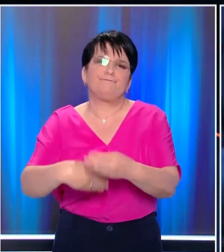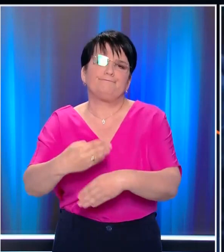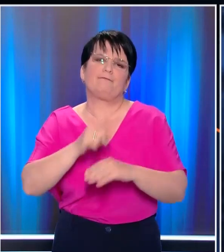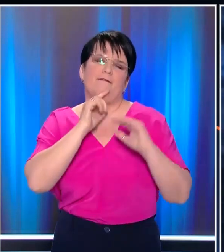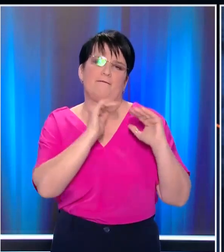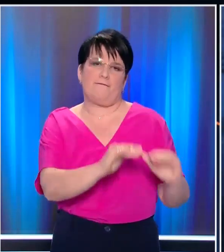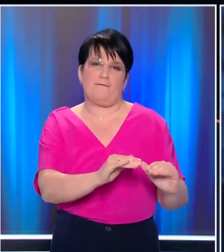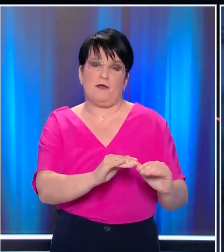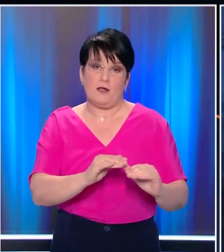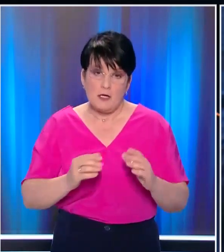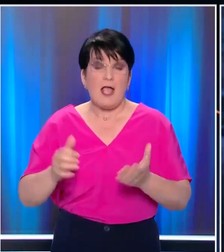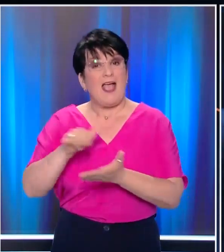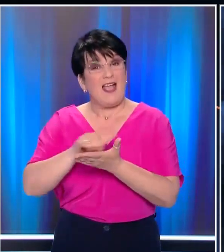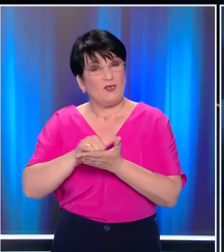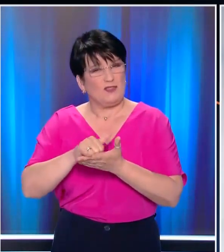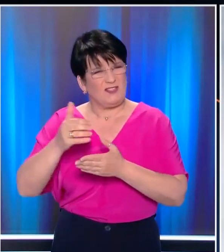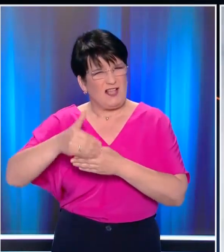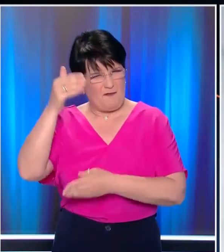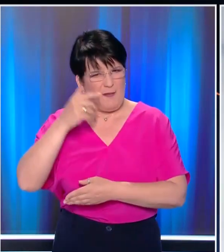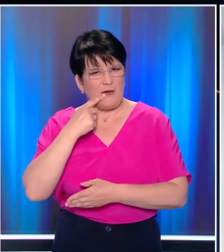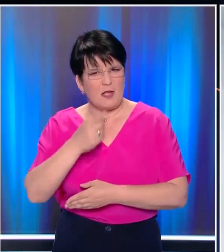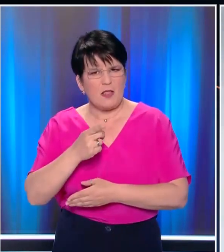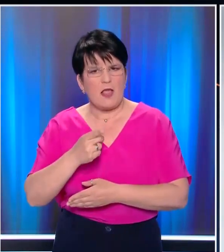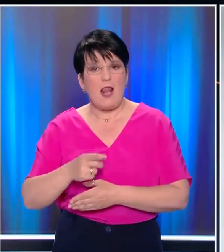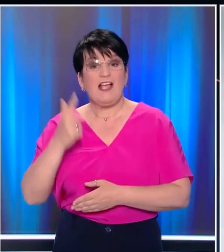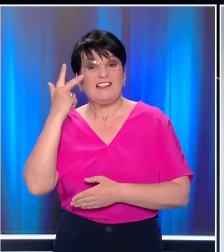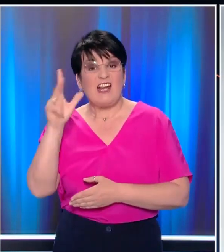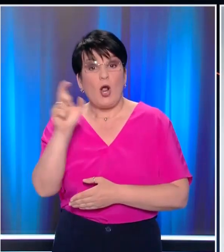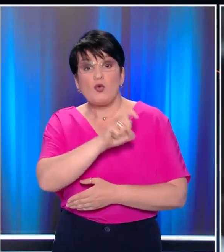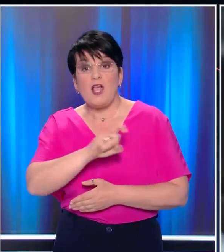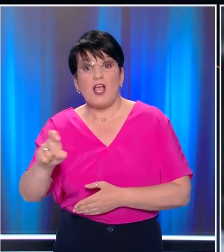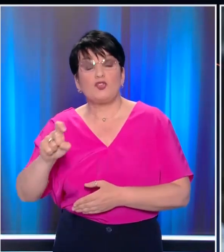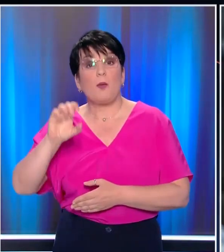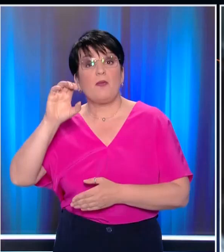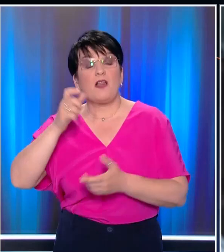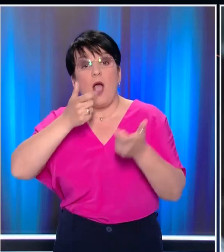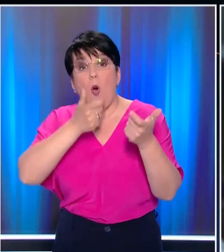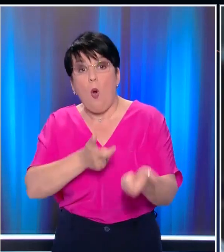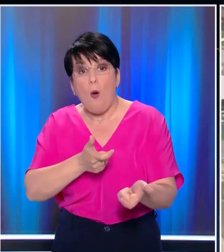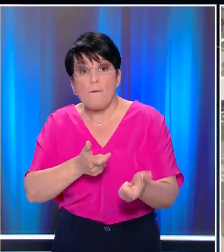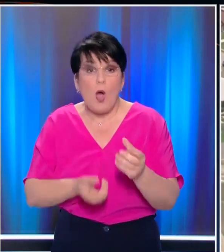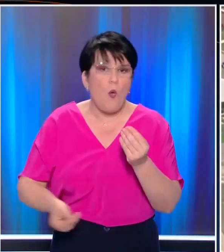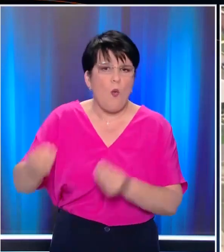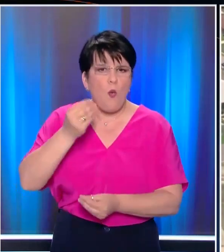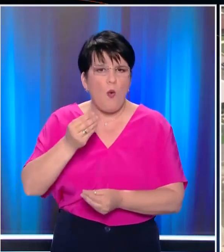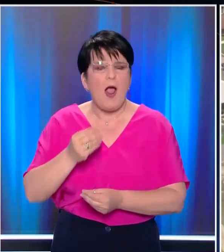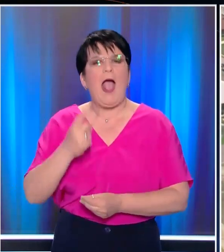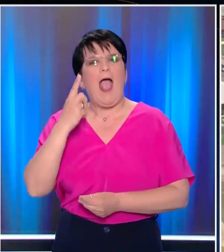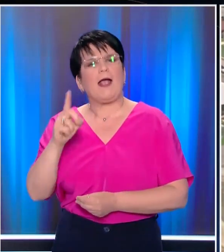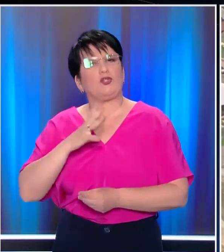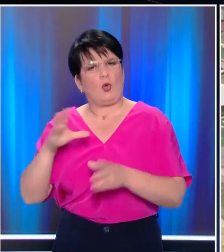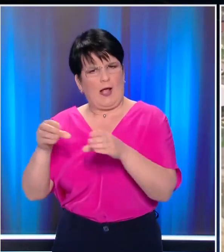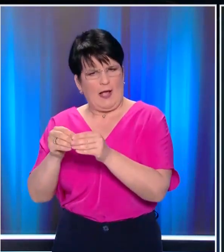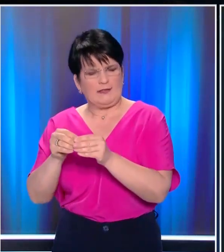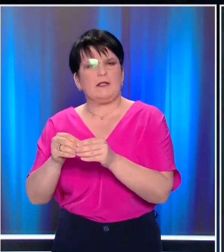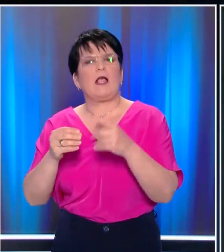άλλη Σύμφωνα με τους Νιουγιόρκ Τάιμς οι Αμερικανοί έχουν περισσότερα από 300 εκατομμύρια όπλα Είναι περίπου 120 ανά 100